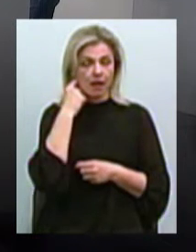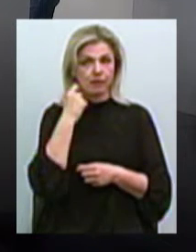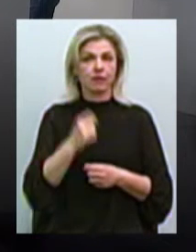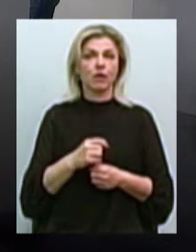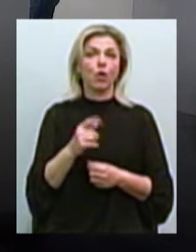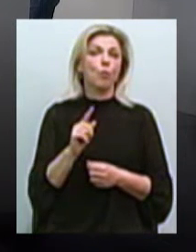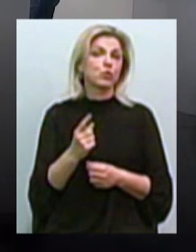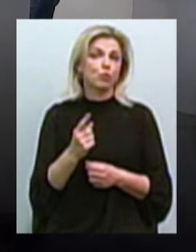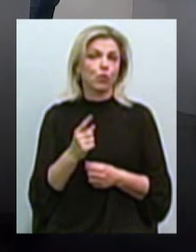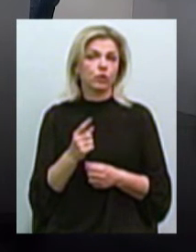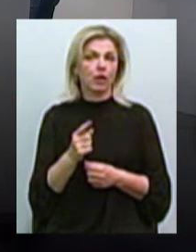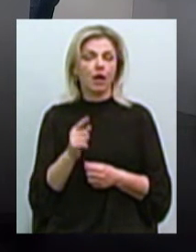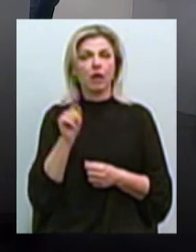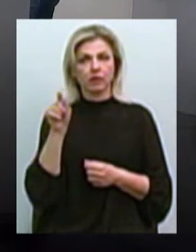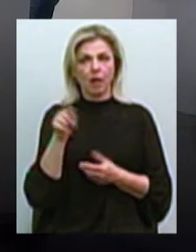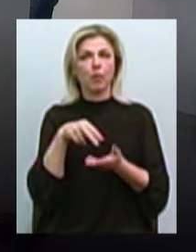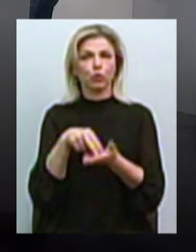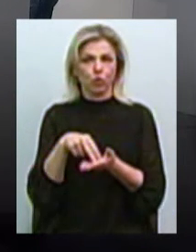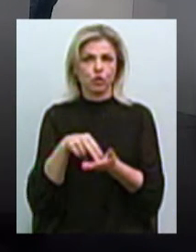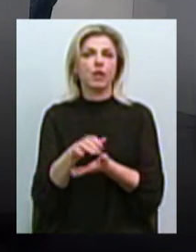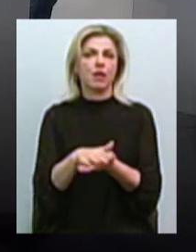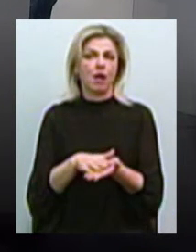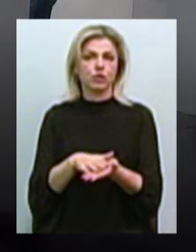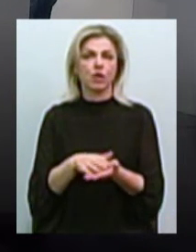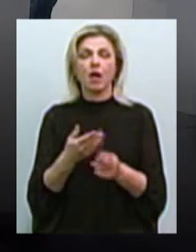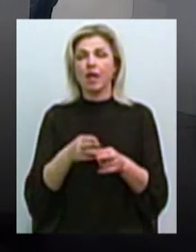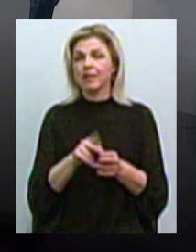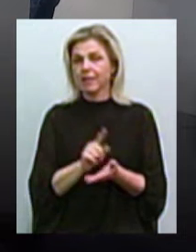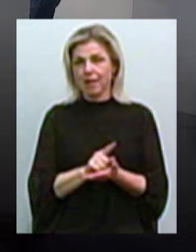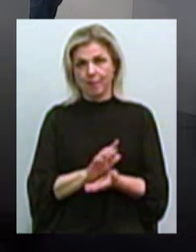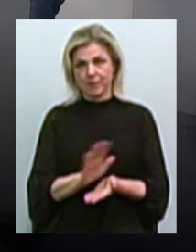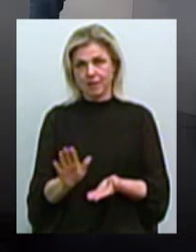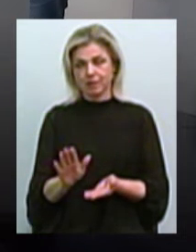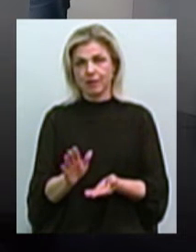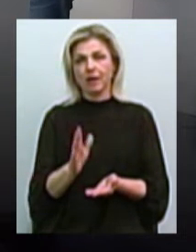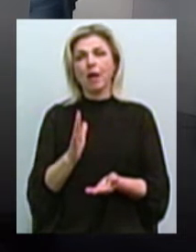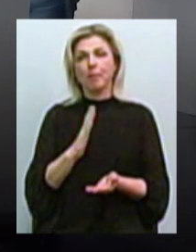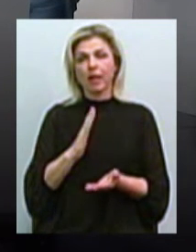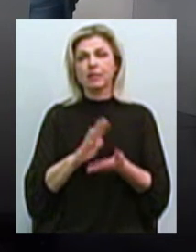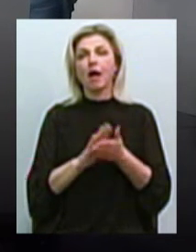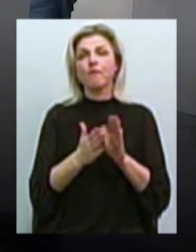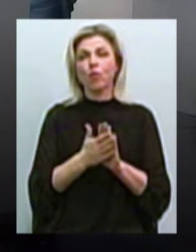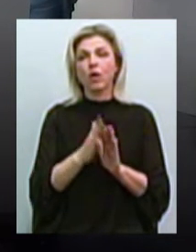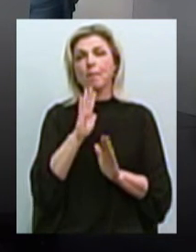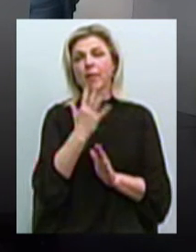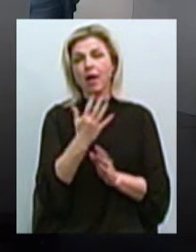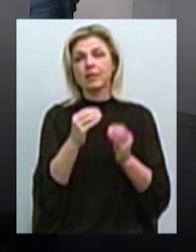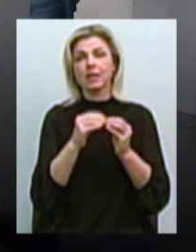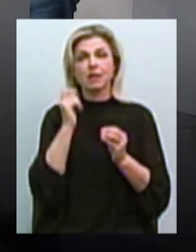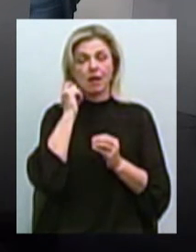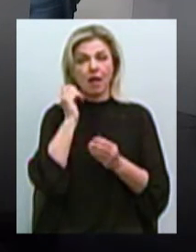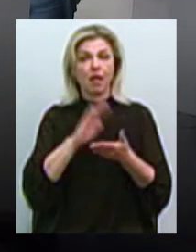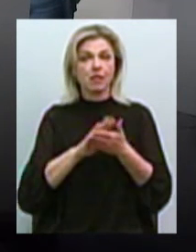почему-то там она должна стоять и дальше. Это не обязательно. Был какой-то договор там на 5, на 10 лет. Договор